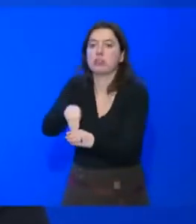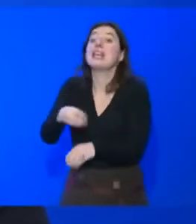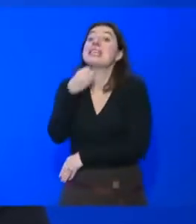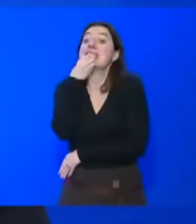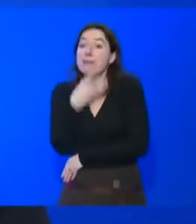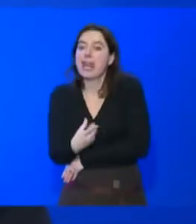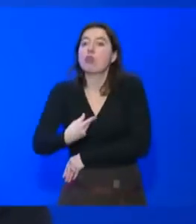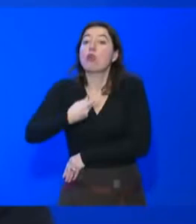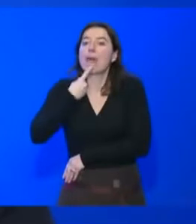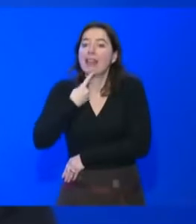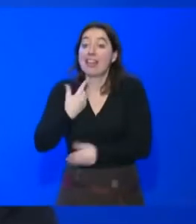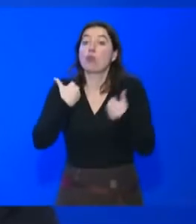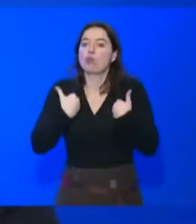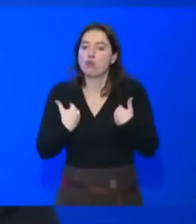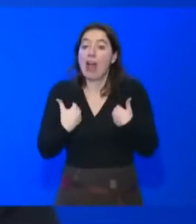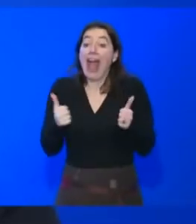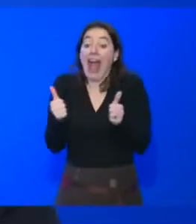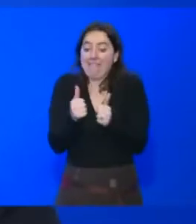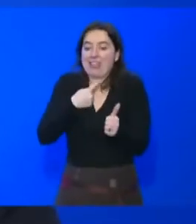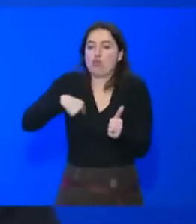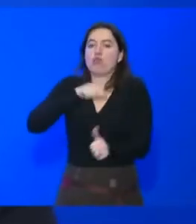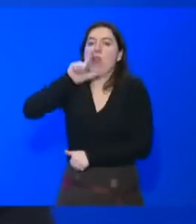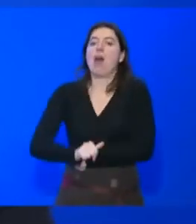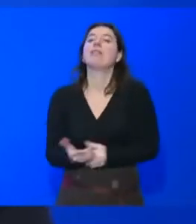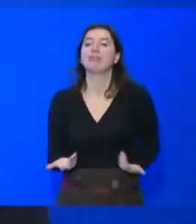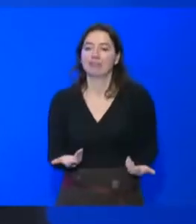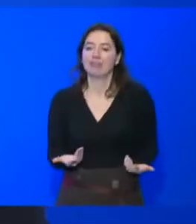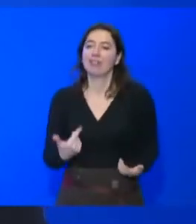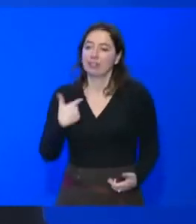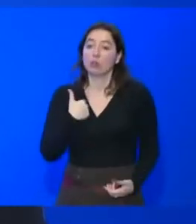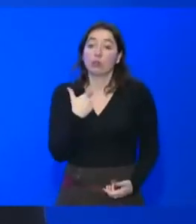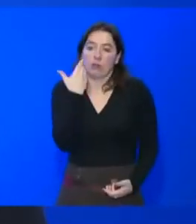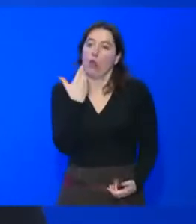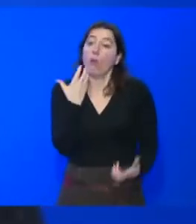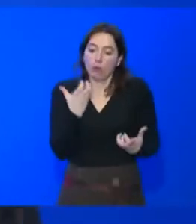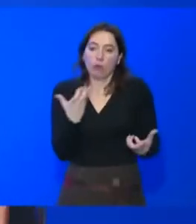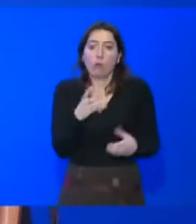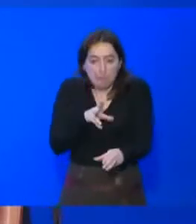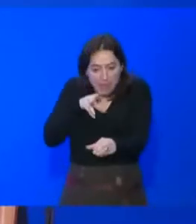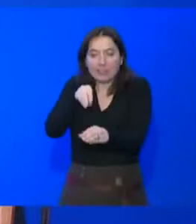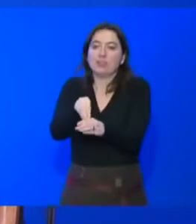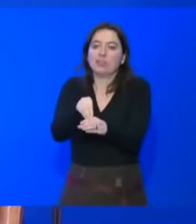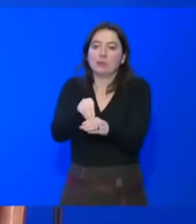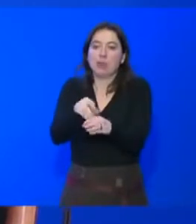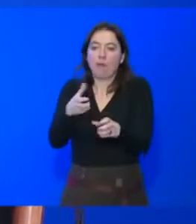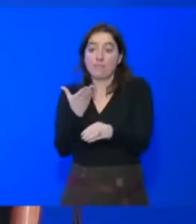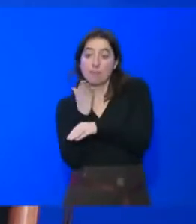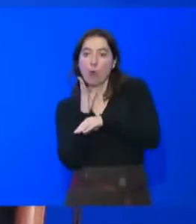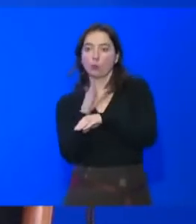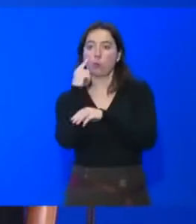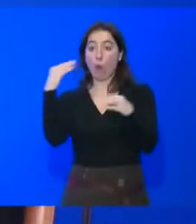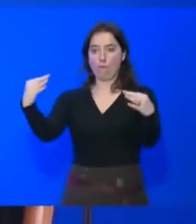nous. De nous y associer. Nous, on ne demande que ça, c'est de participer. Parce qu'on veut être vus d'abord